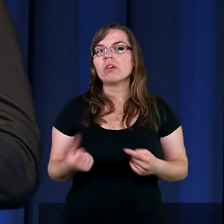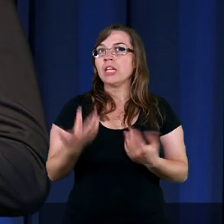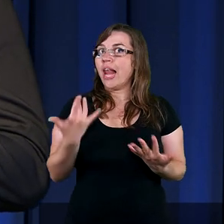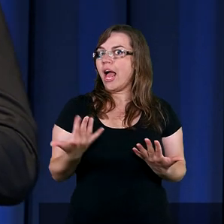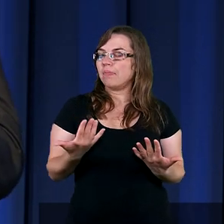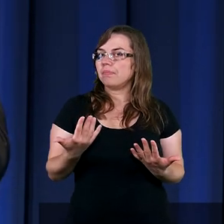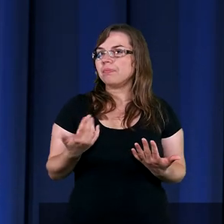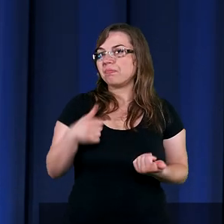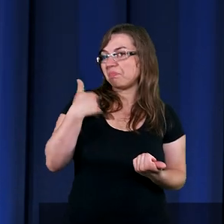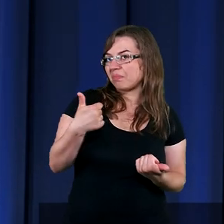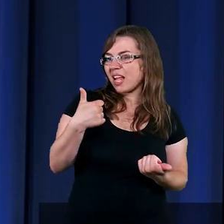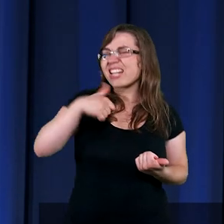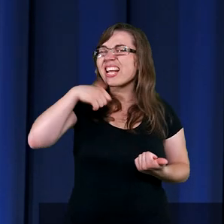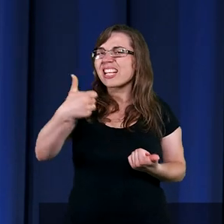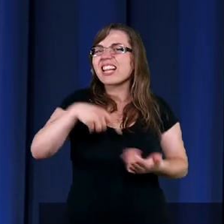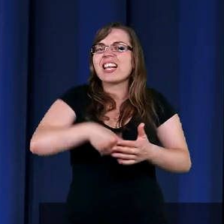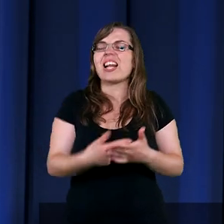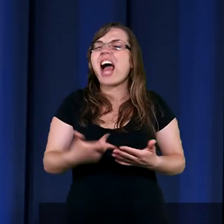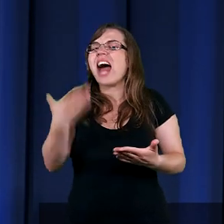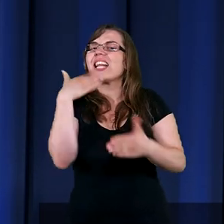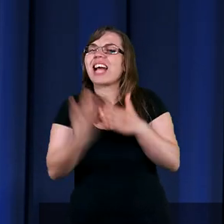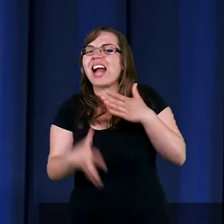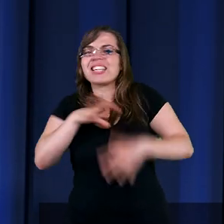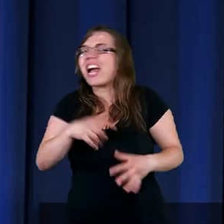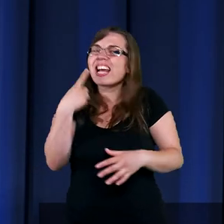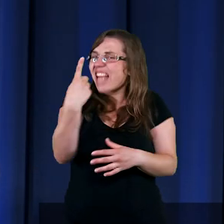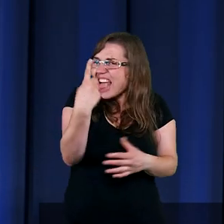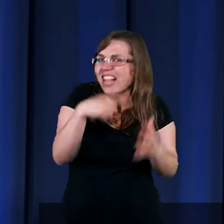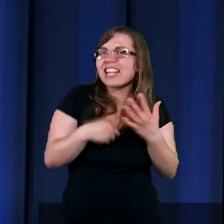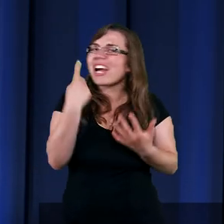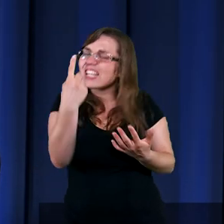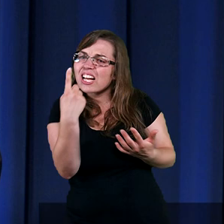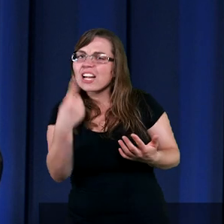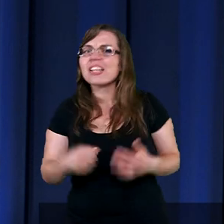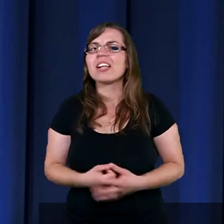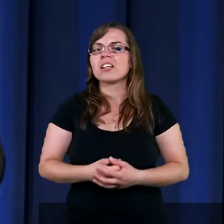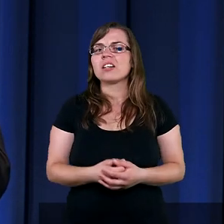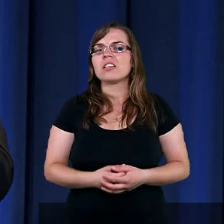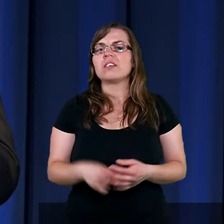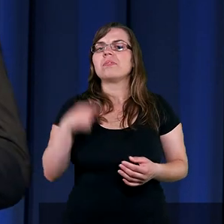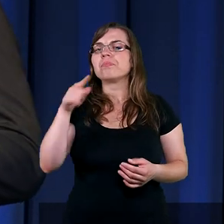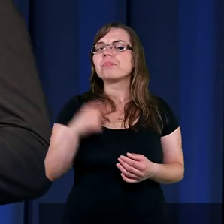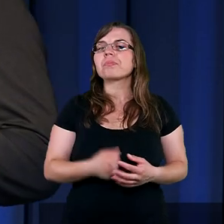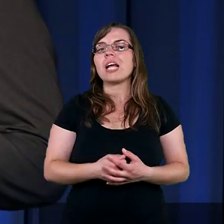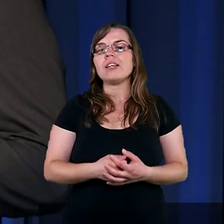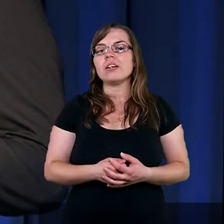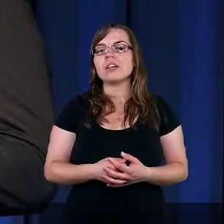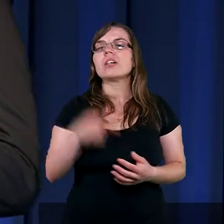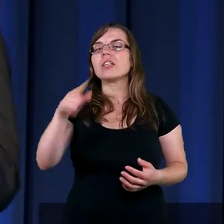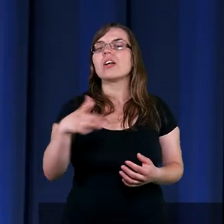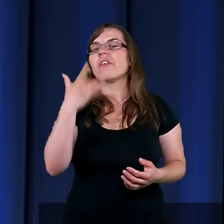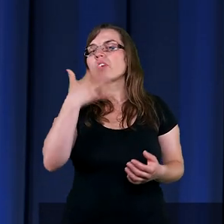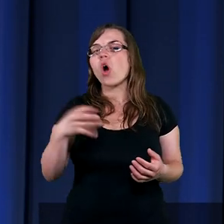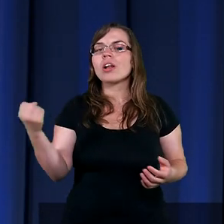raz. Jeden raz straciłem cierpliwość. Jeden raz. Zabiłem Egipcjanina. I w